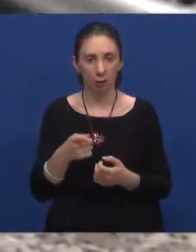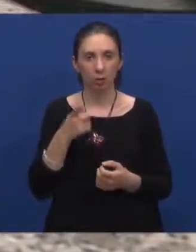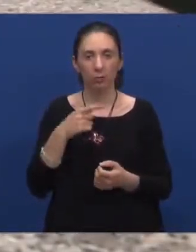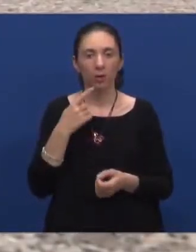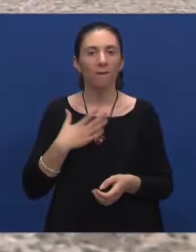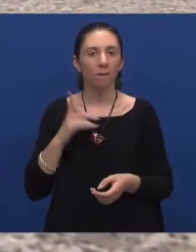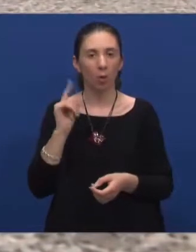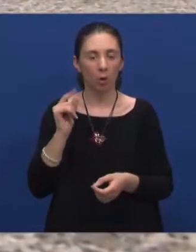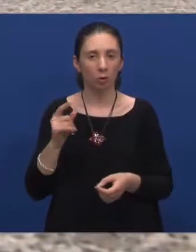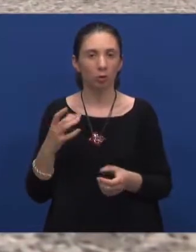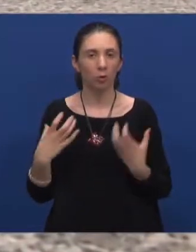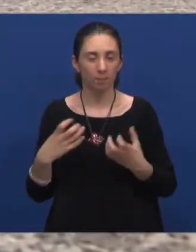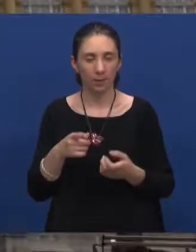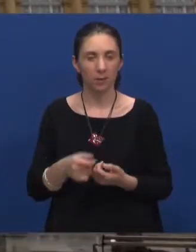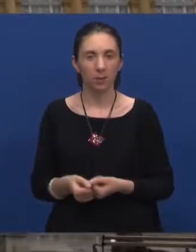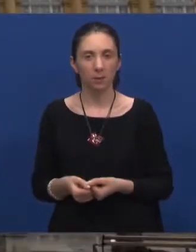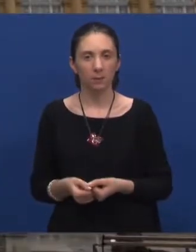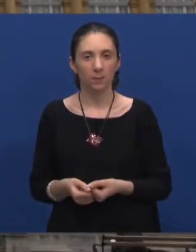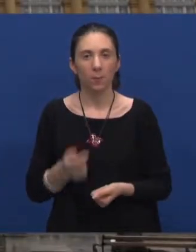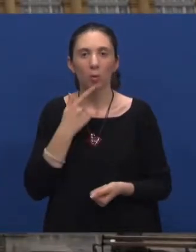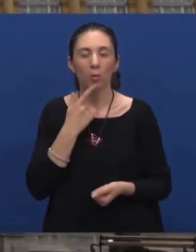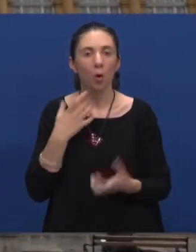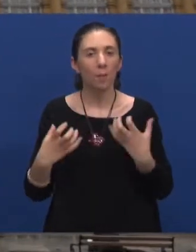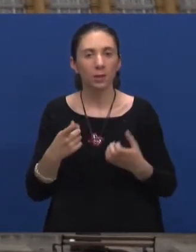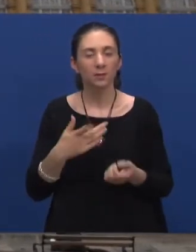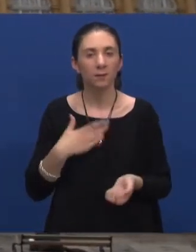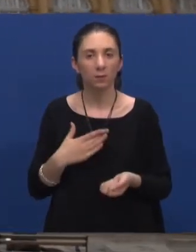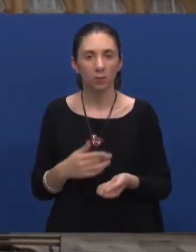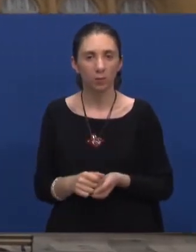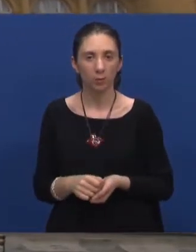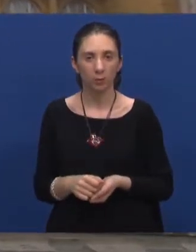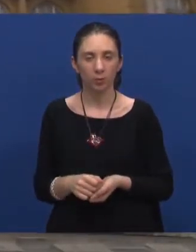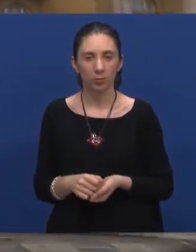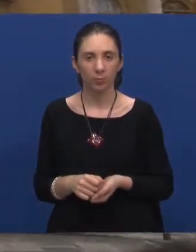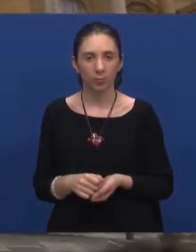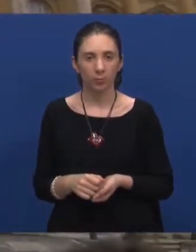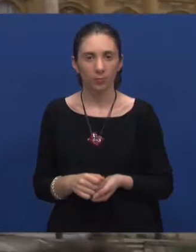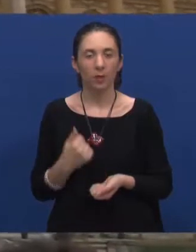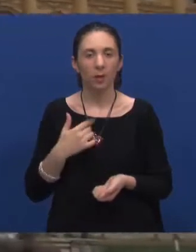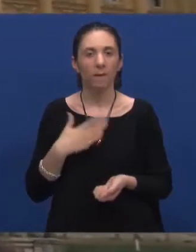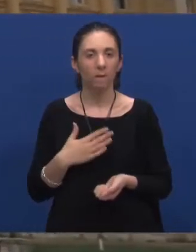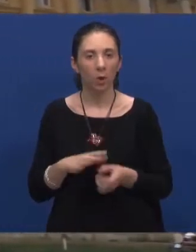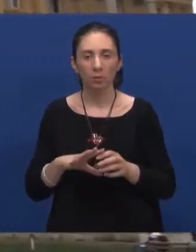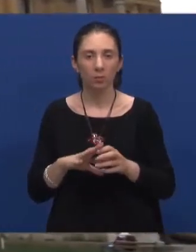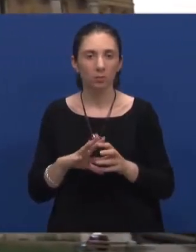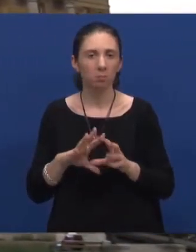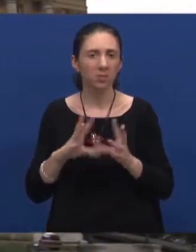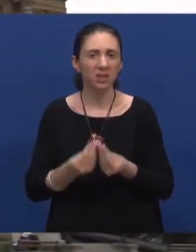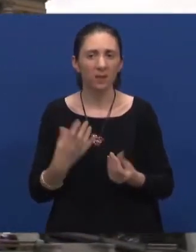Rekla si da voliš odlaziti na predstave. Koje predstave voliš? Pa zapravo volim sve